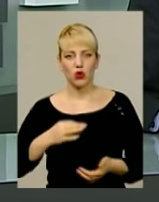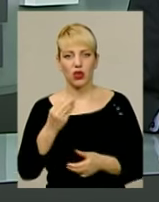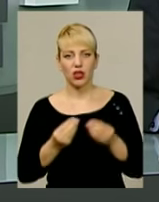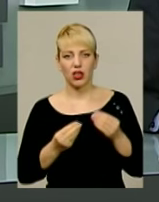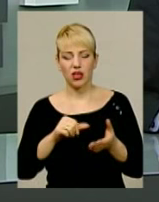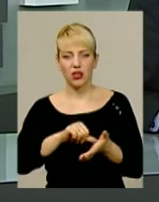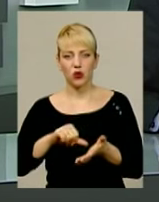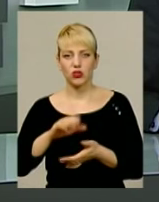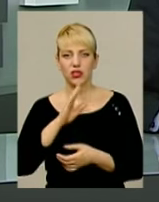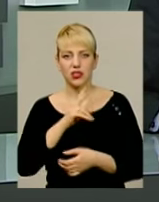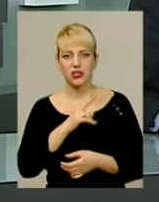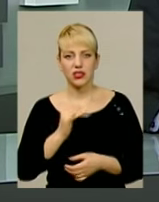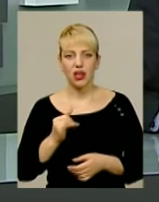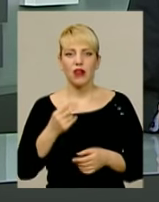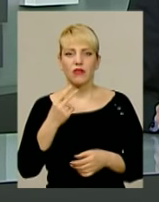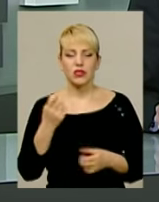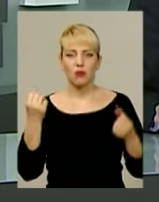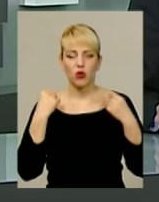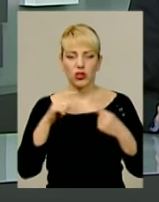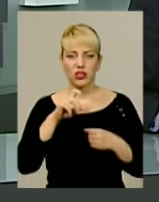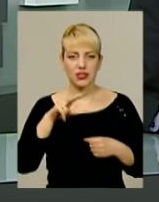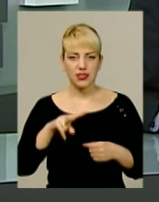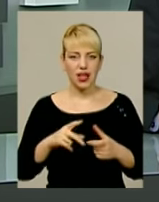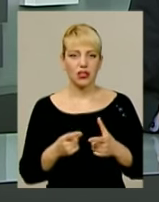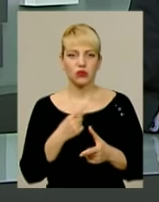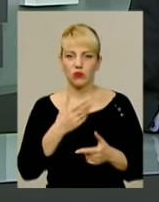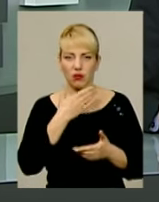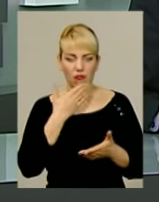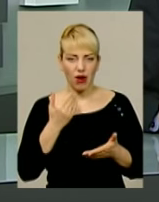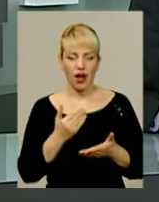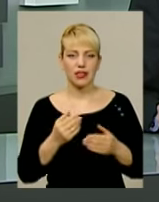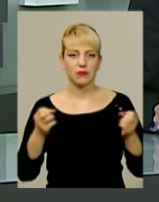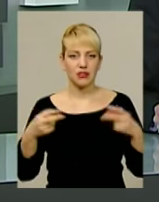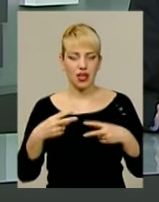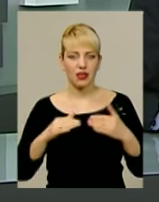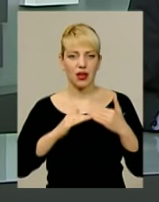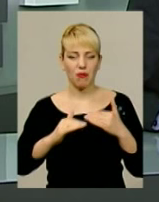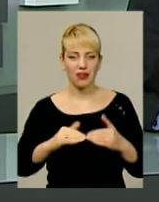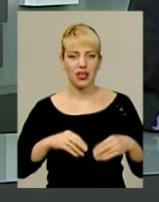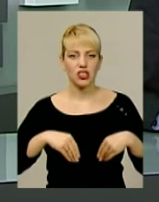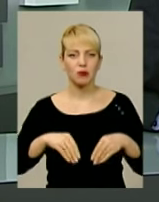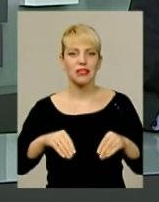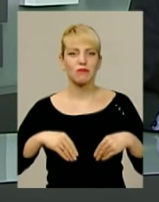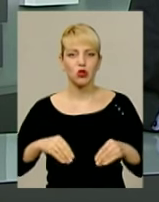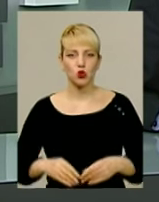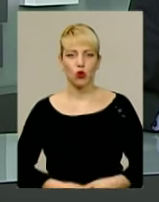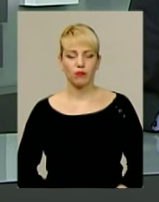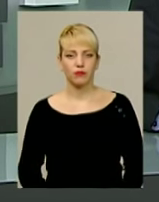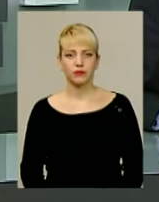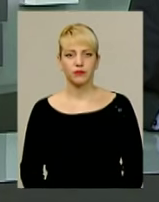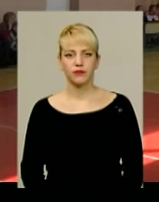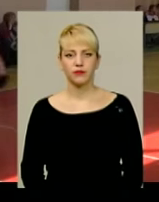Грали учасниці у спортивній залі через відсутність критих майданчиків із піском. Більше про цю подію – дивіться далі.